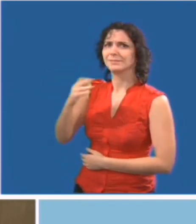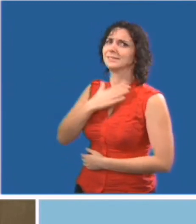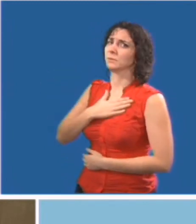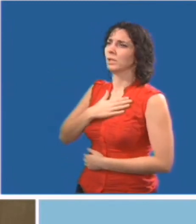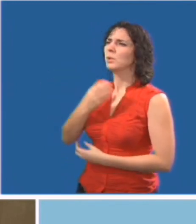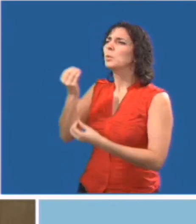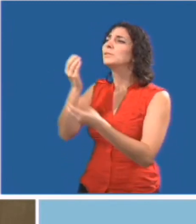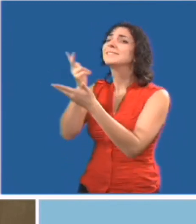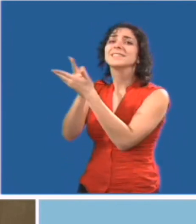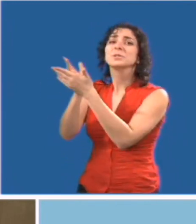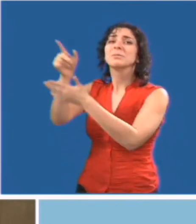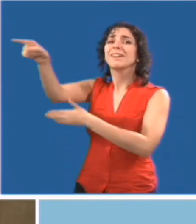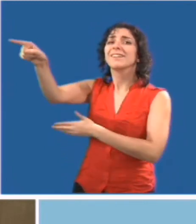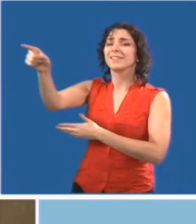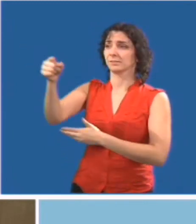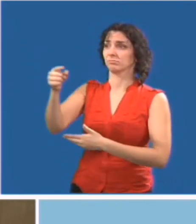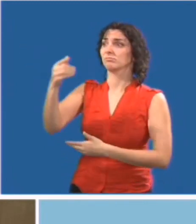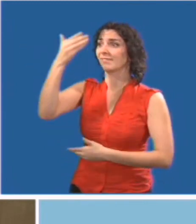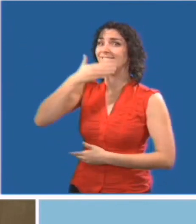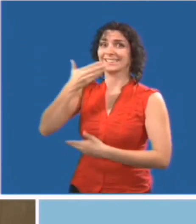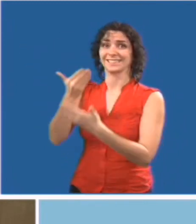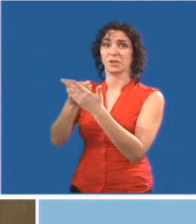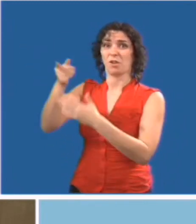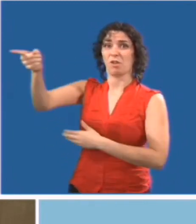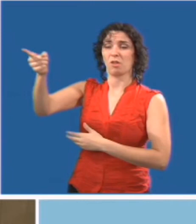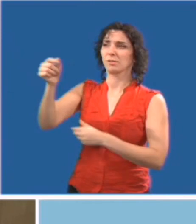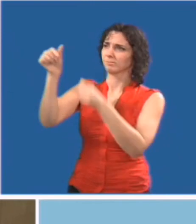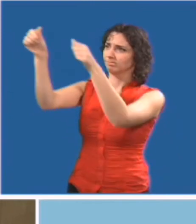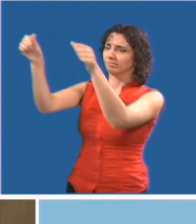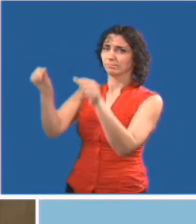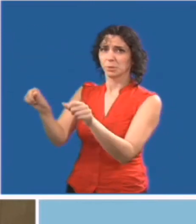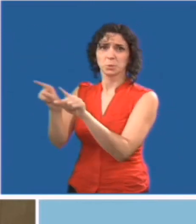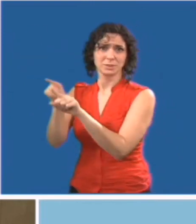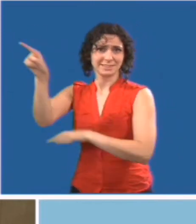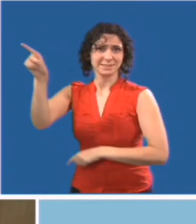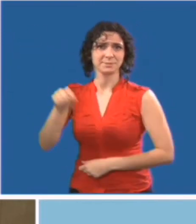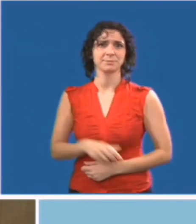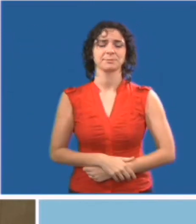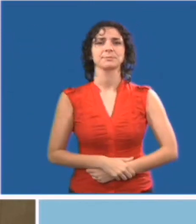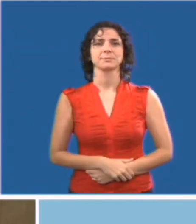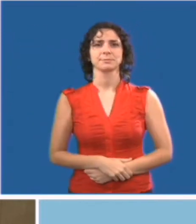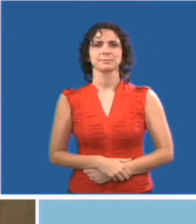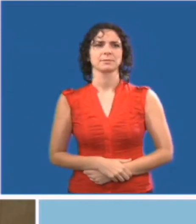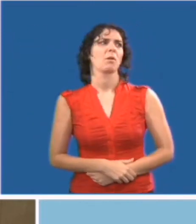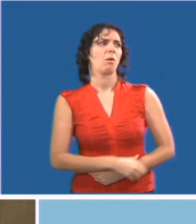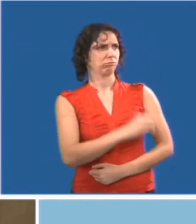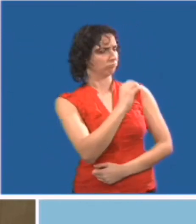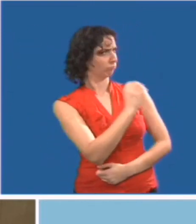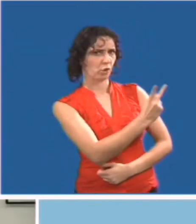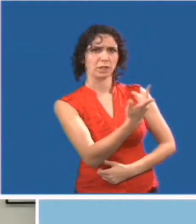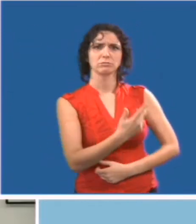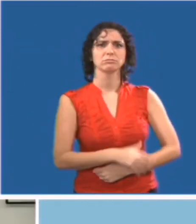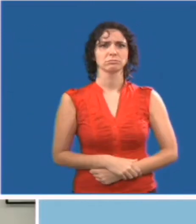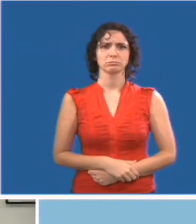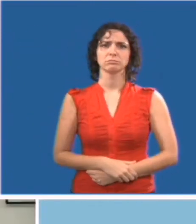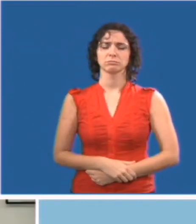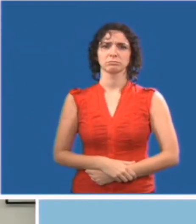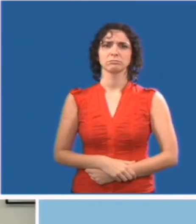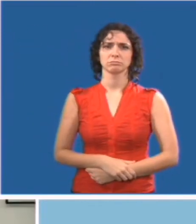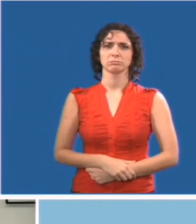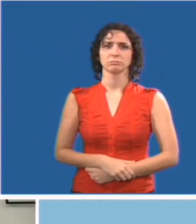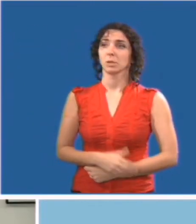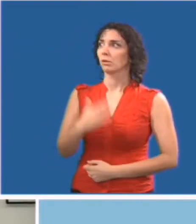placer une autre enseigne à l'entrée du stationnement en avant de l'école ? D'accord.